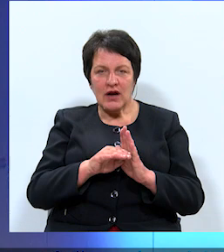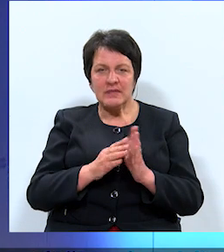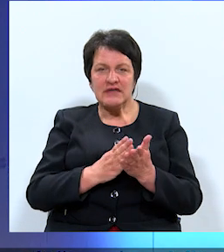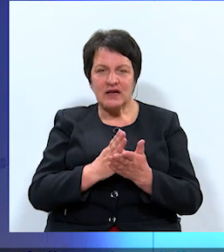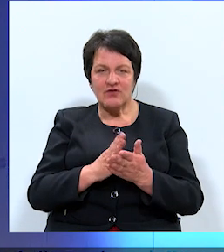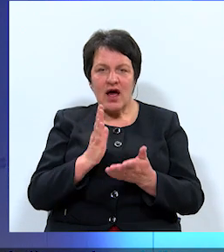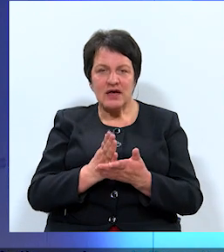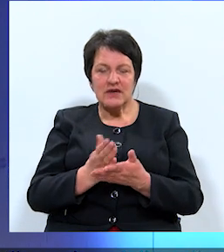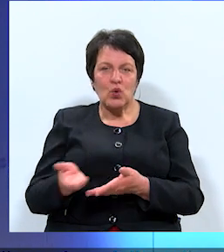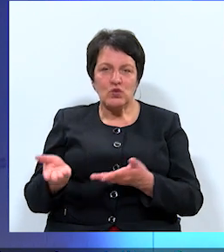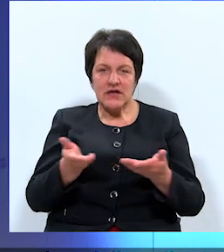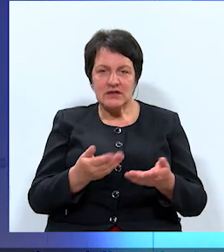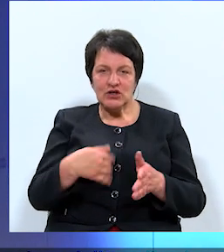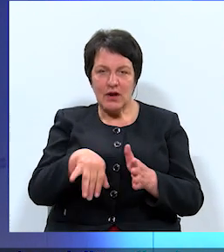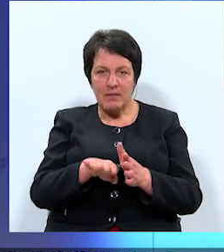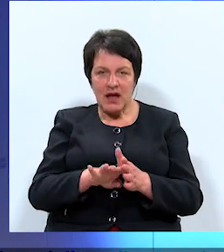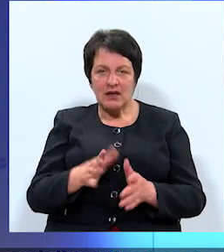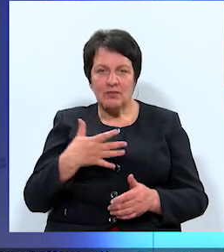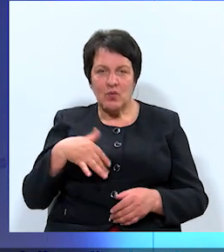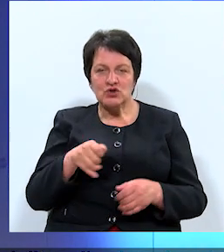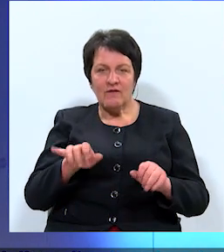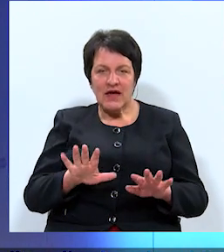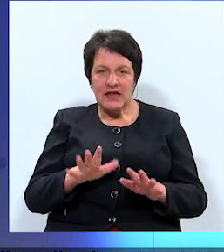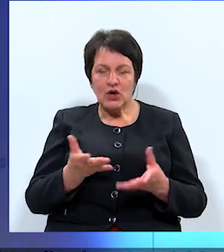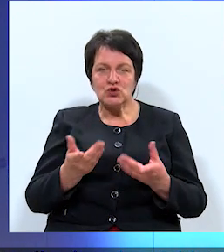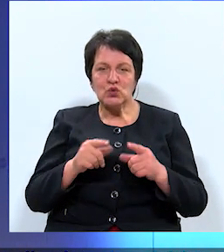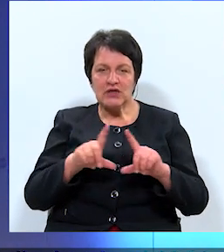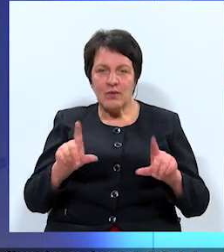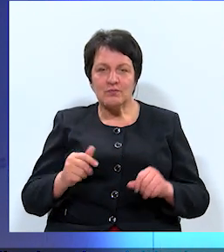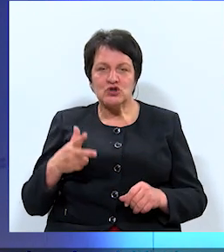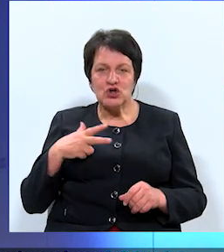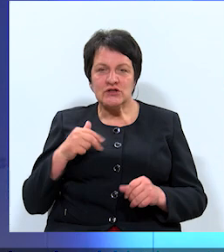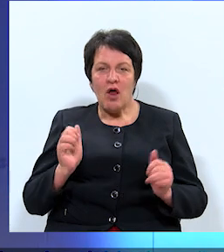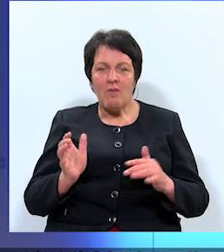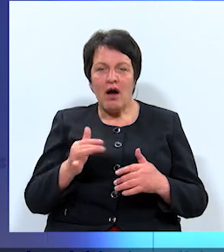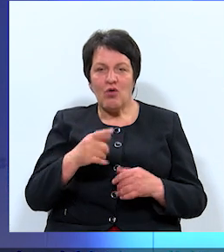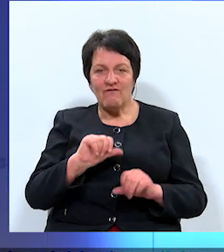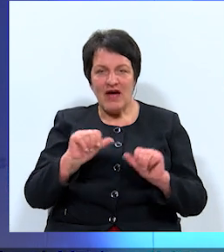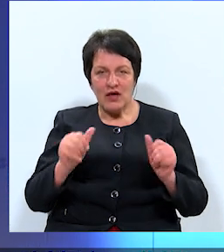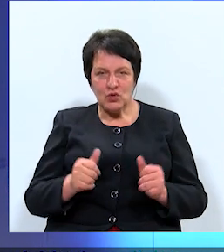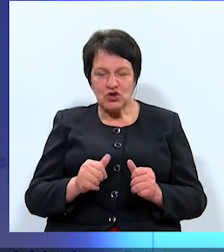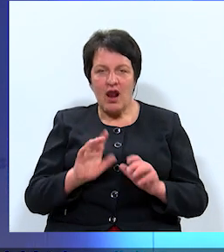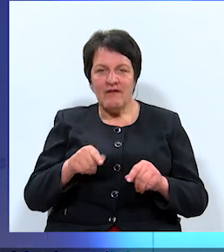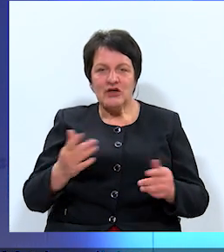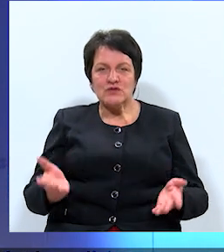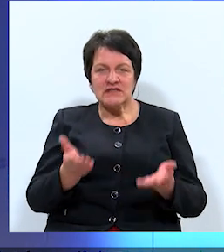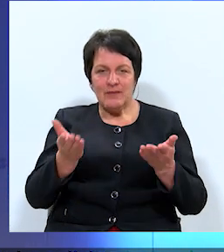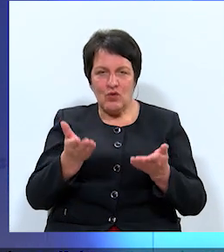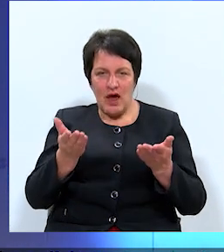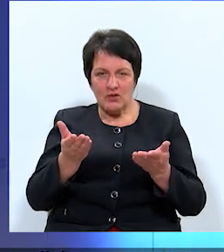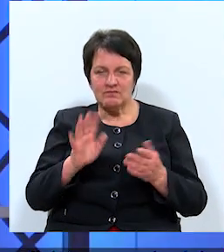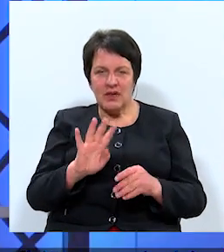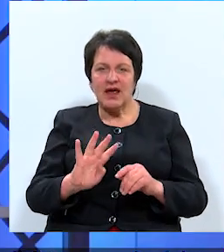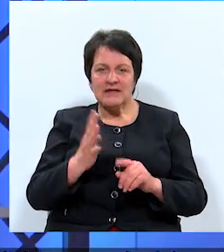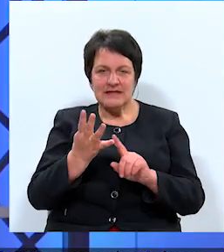esam uzaicinājuši piedalīties pusu vietējos uzņēmumus sociālo pakuveidošanā, lai viņu stimulētu vienlaicīgi.